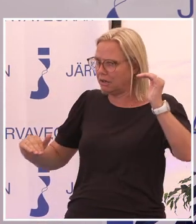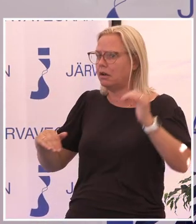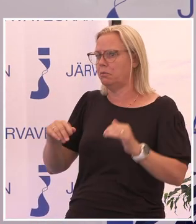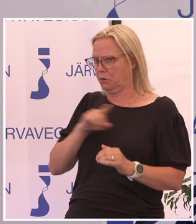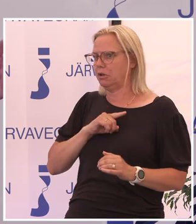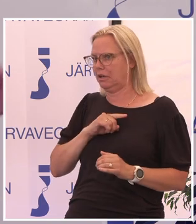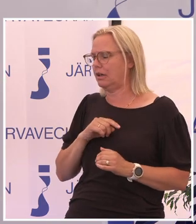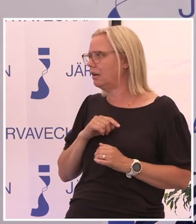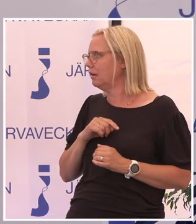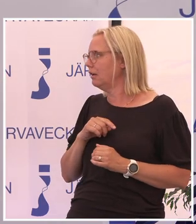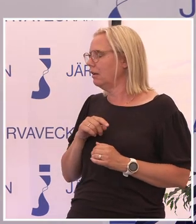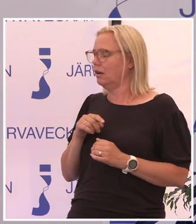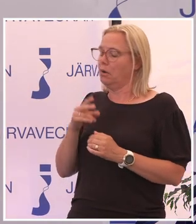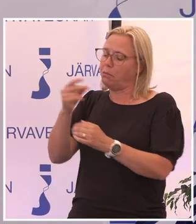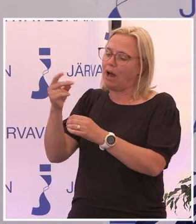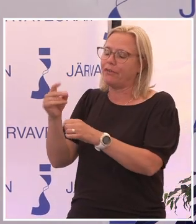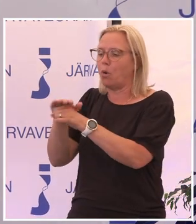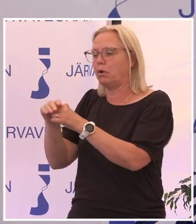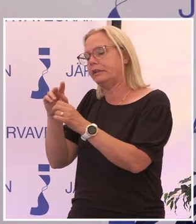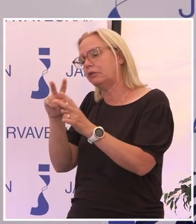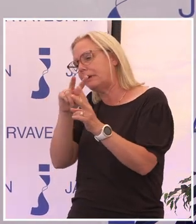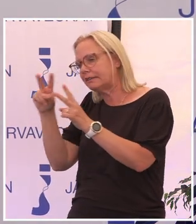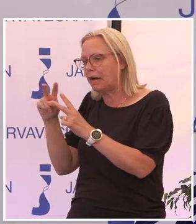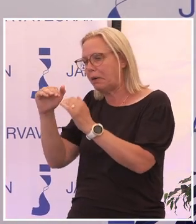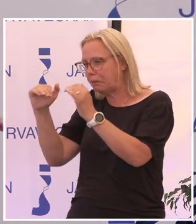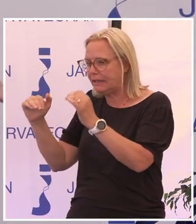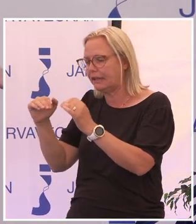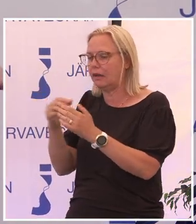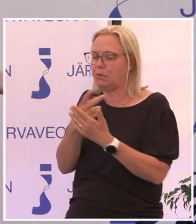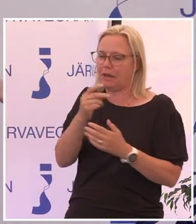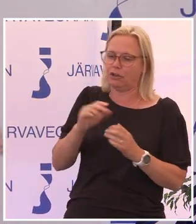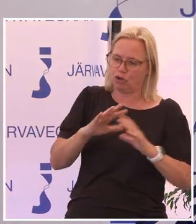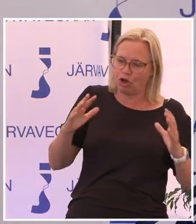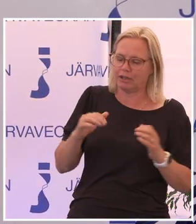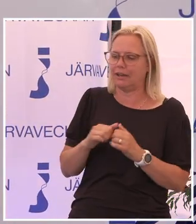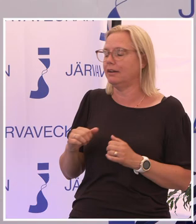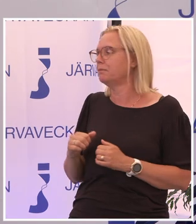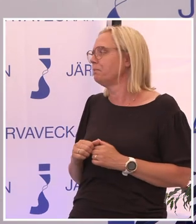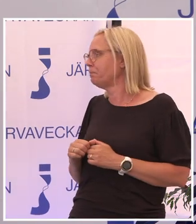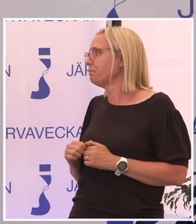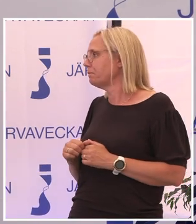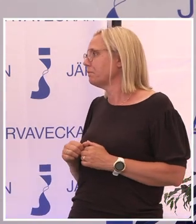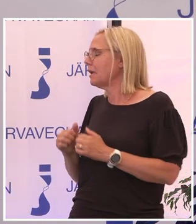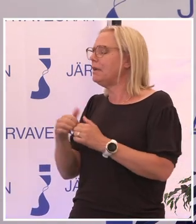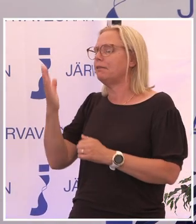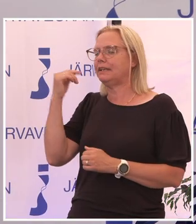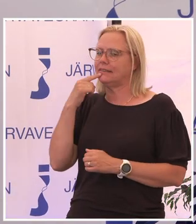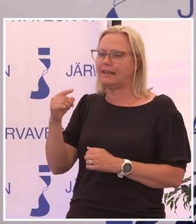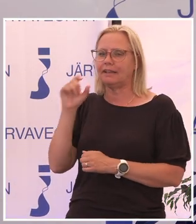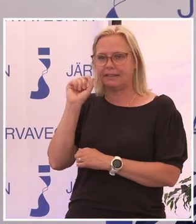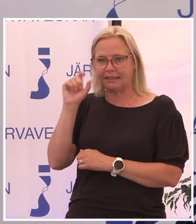ligger still på andra, men det är inte så många förbättringar om man tittar så här, rent statistiskt. Men man kan ju säga att